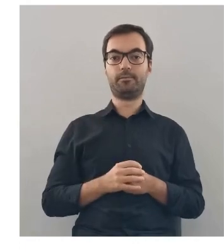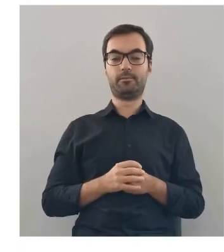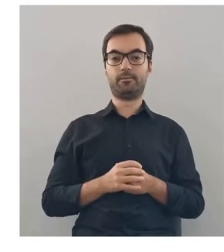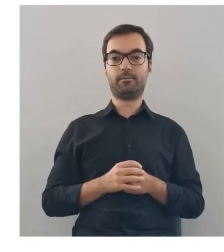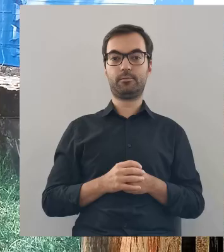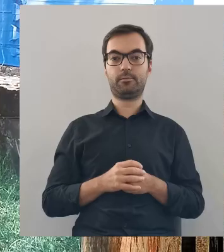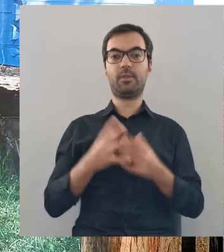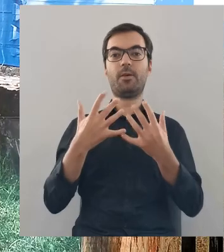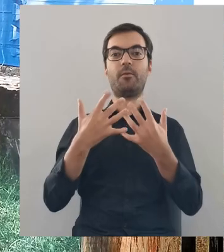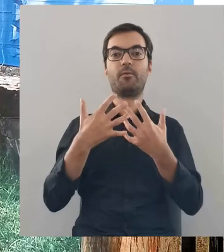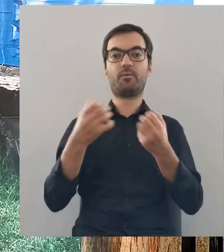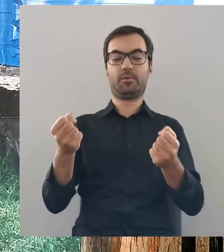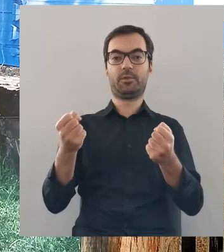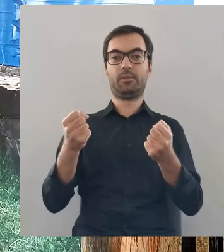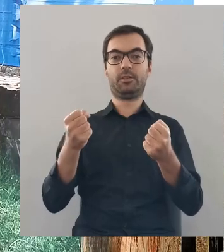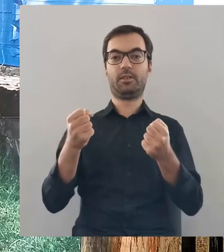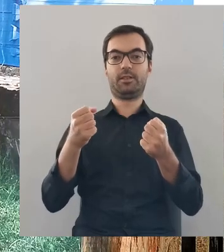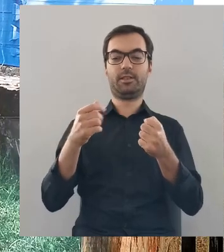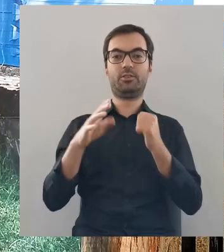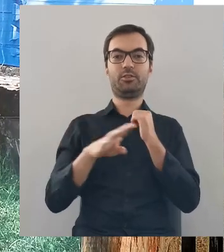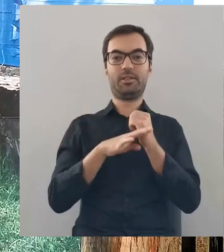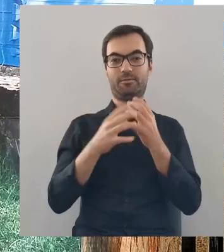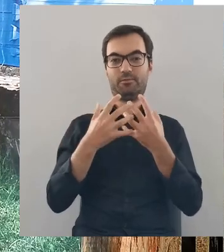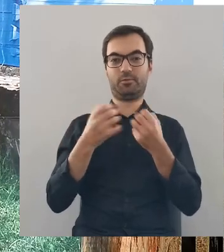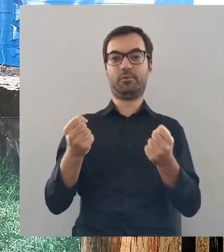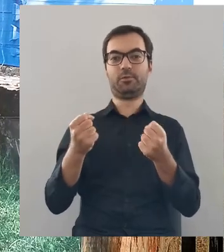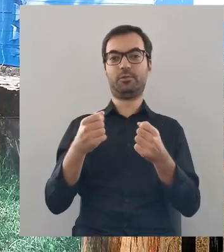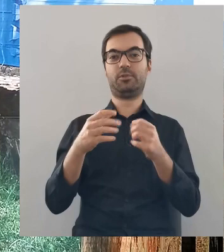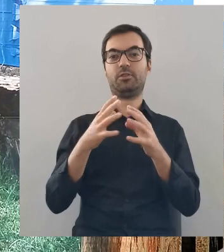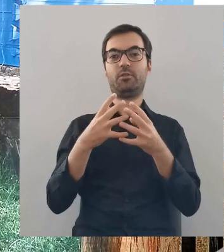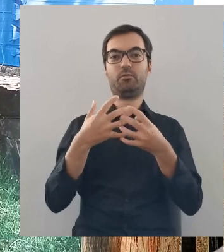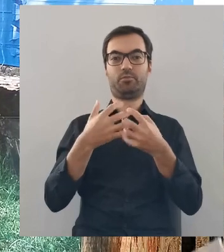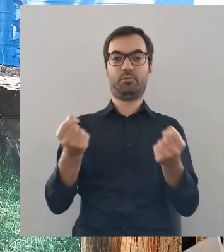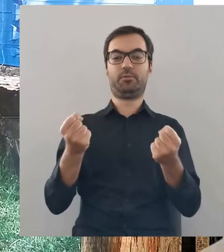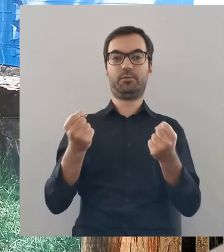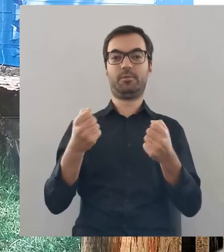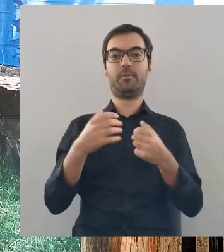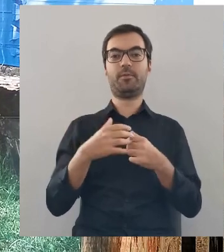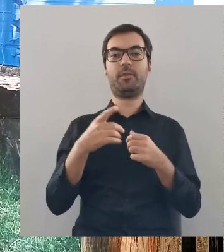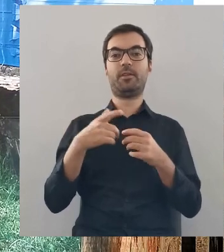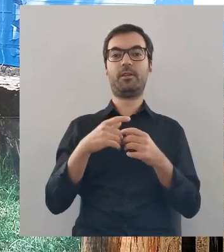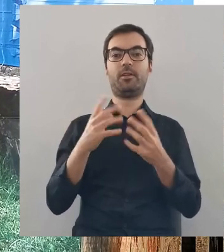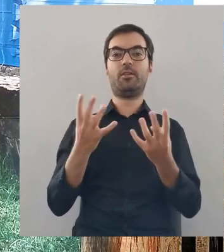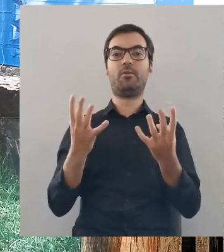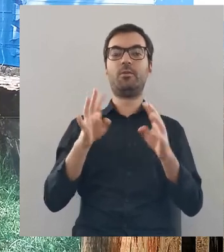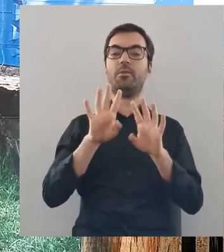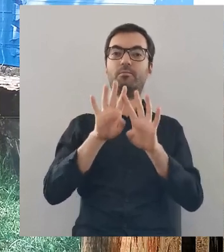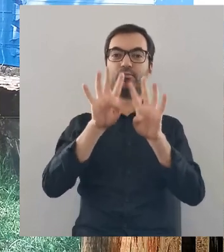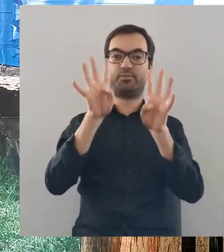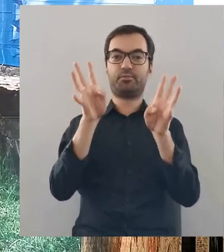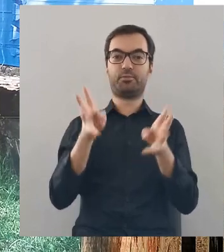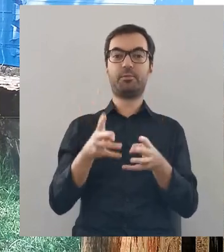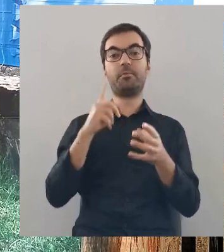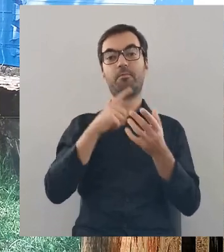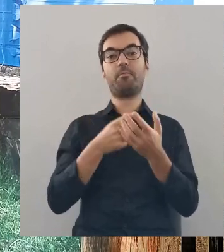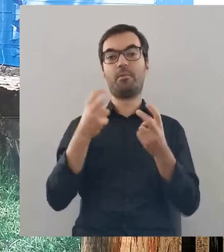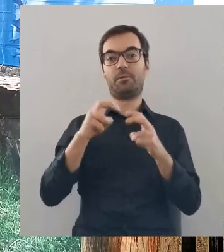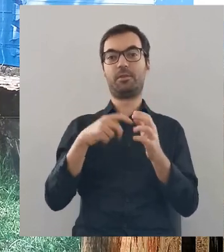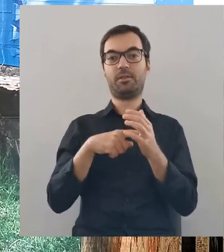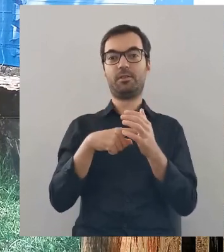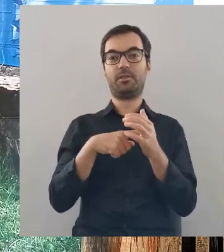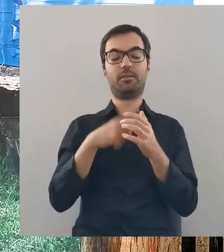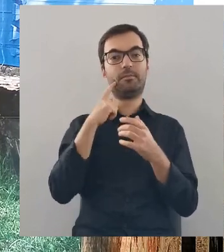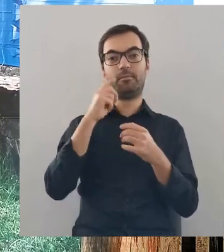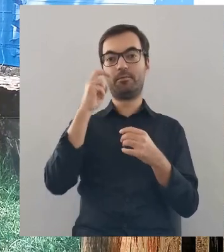wrósł w Dębczak, wrósł w drzewo, które otoczyło go swoją korą.